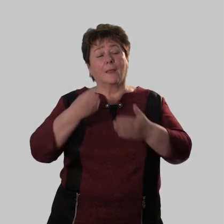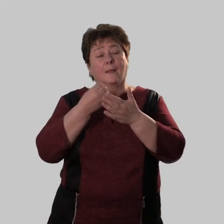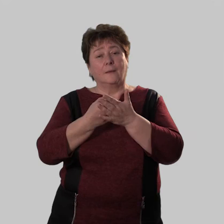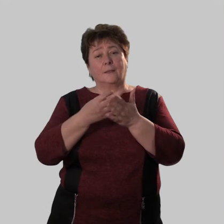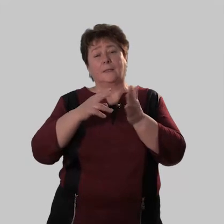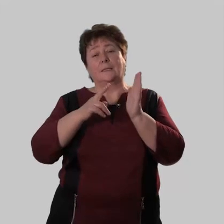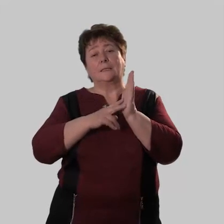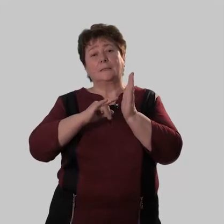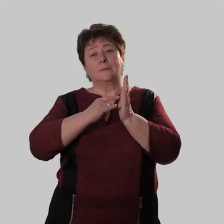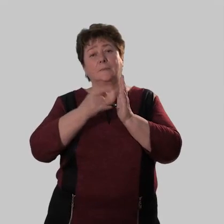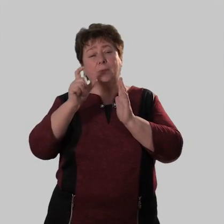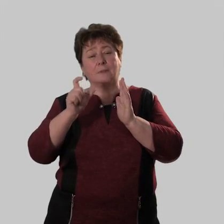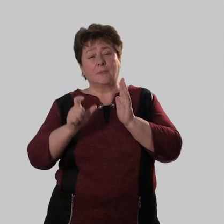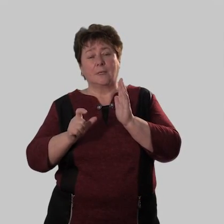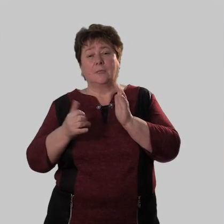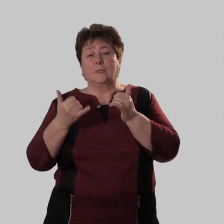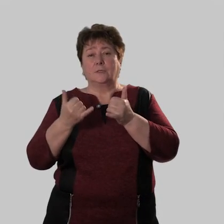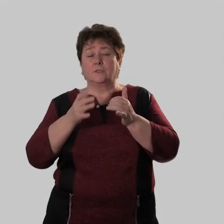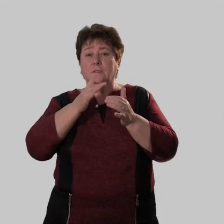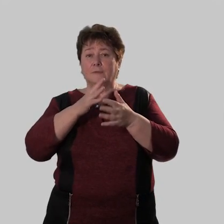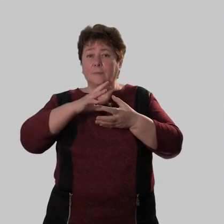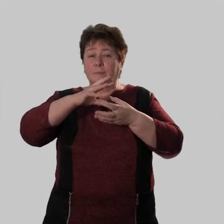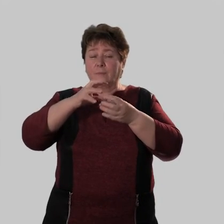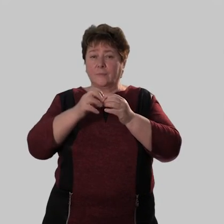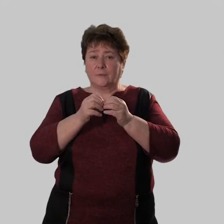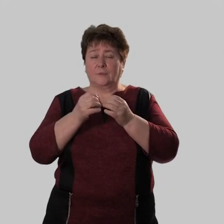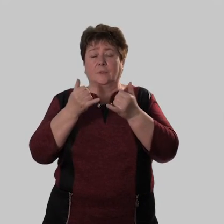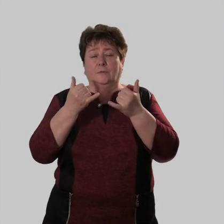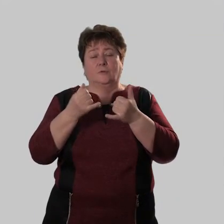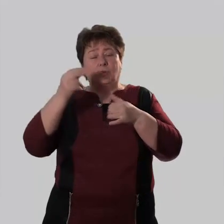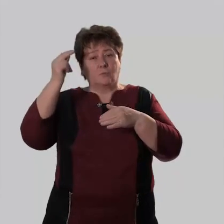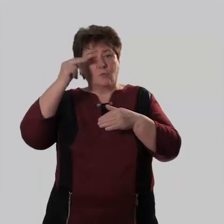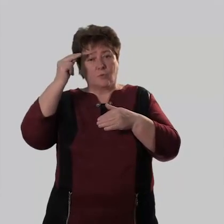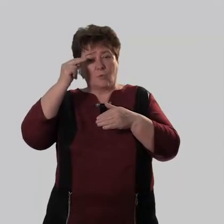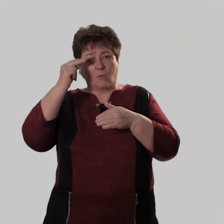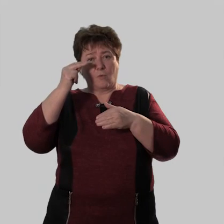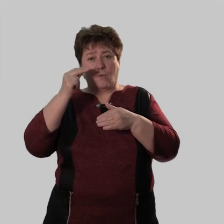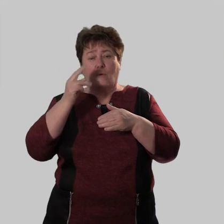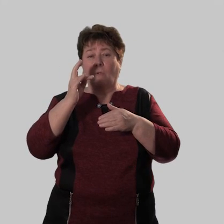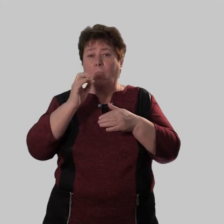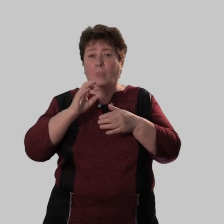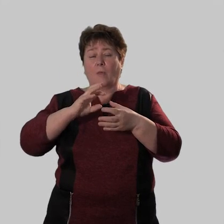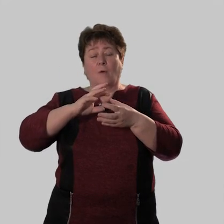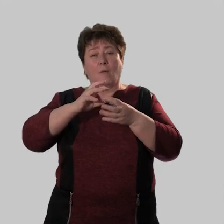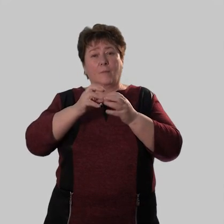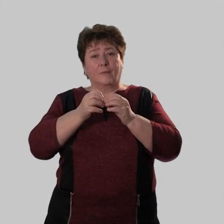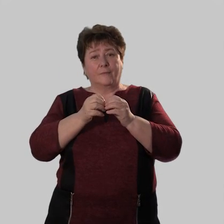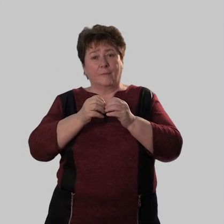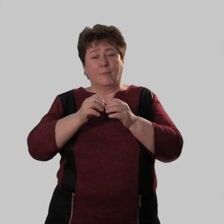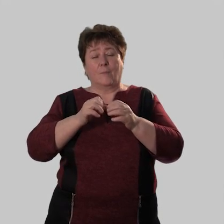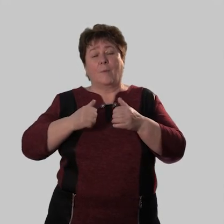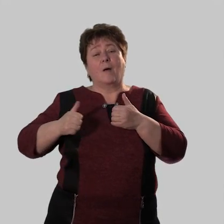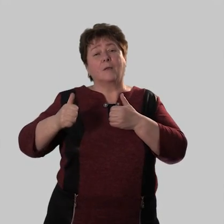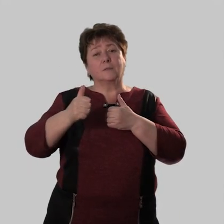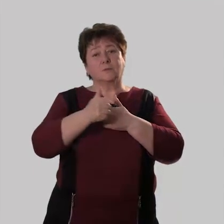Дорогие семиклассники. А сейчас пришло время подвести итог сегодняшнему уроку. Но подведем мы его